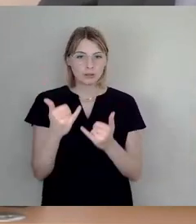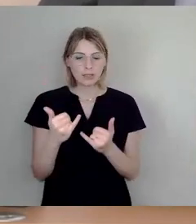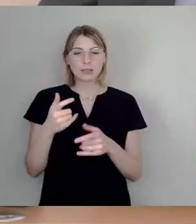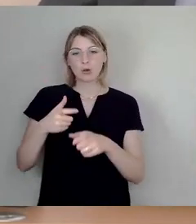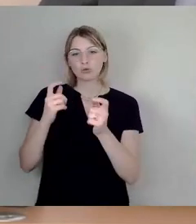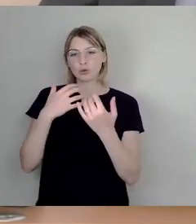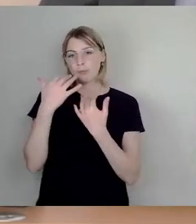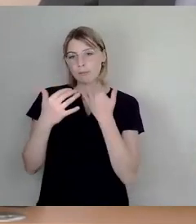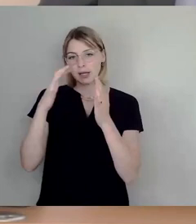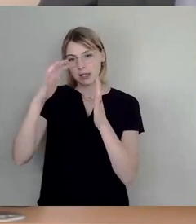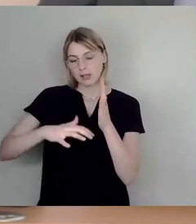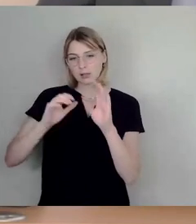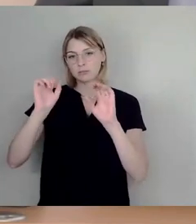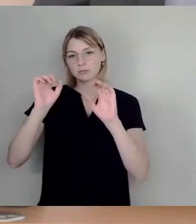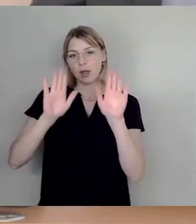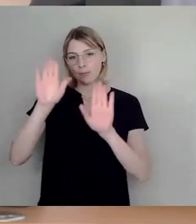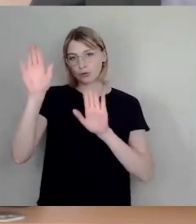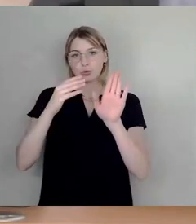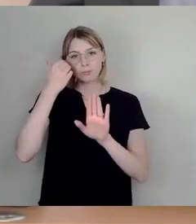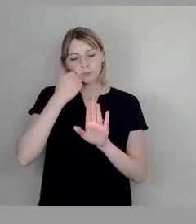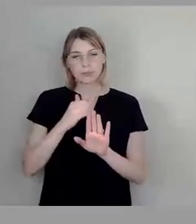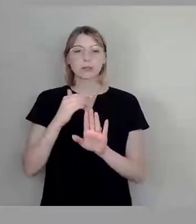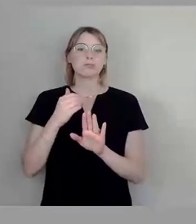Abstimmung stellen. Wer folgen möchte, bitte ich jetzt um Stimmzeichen.